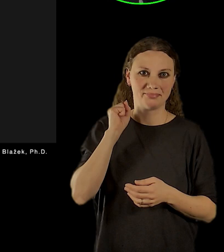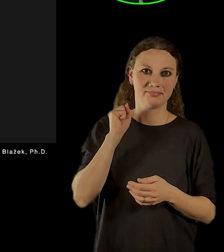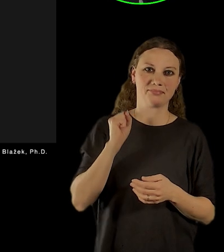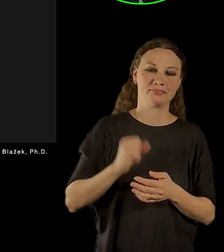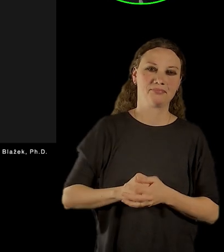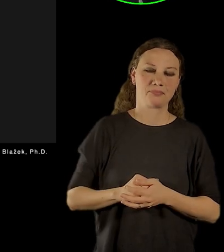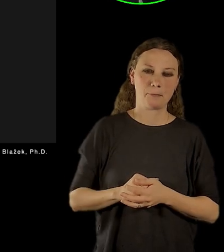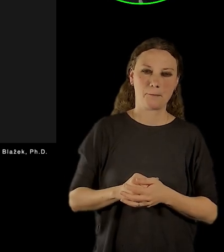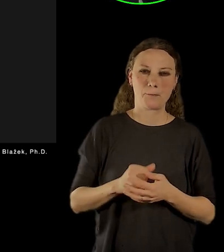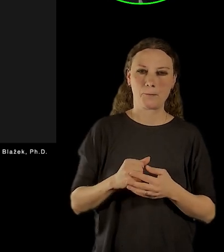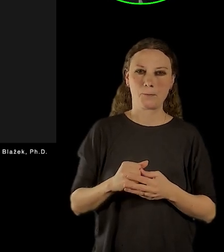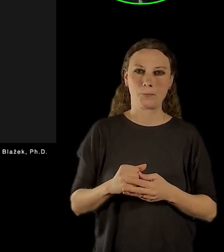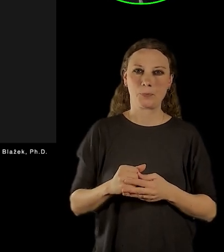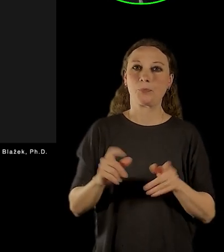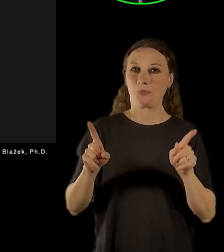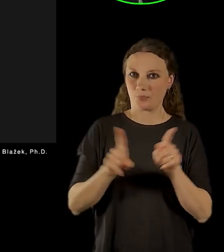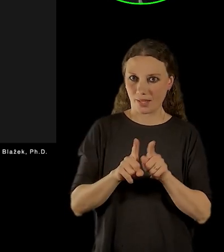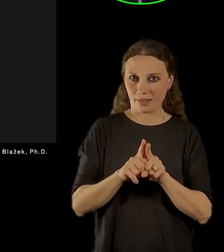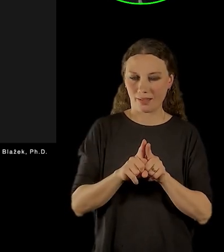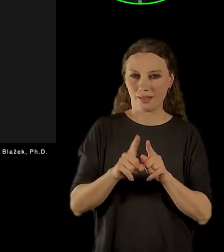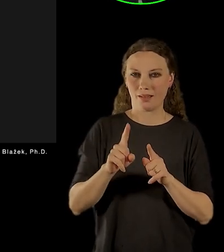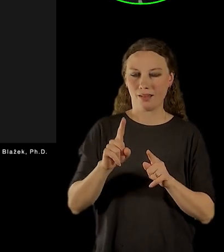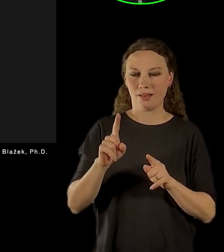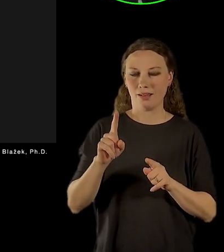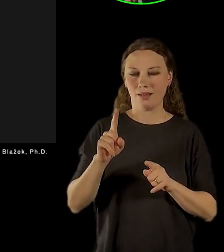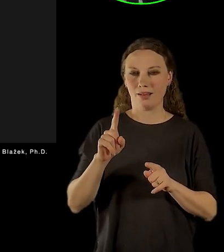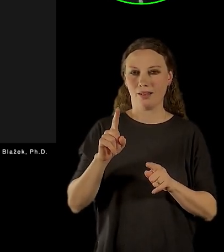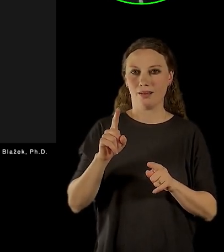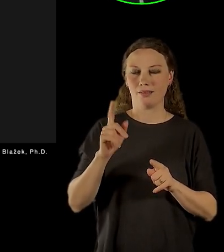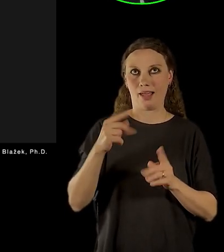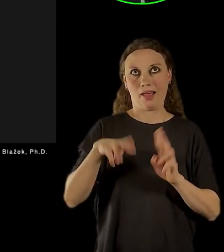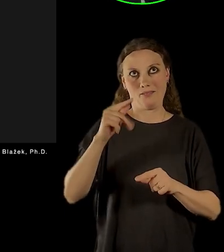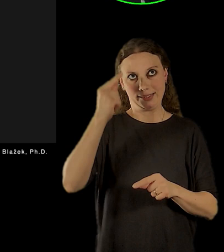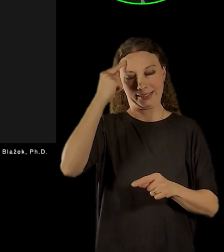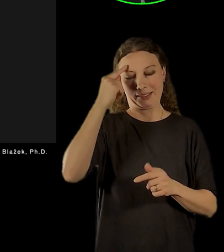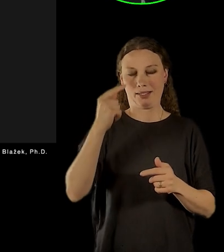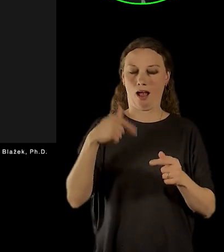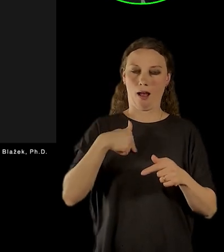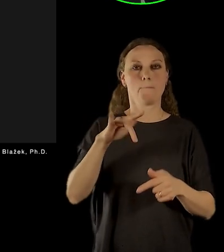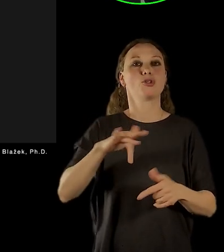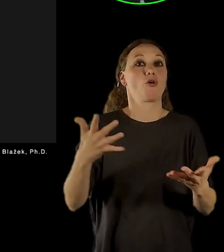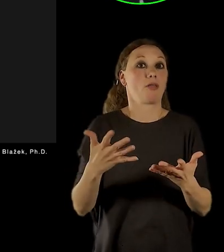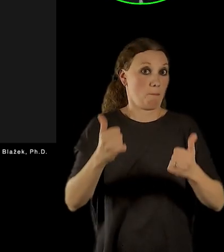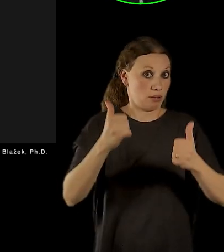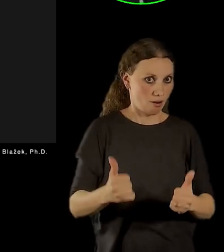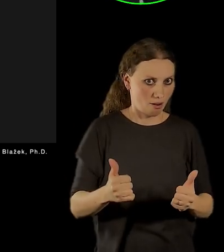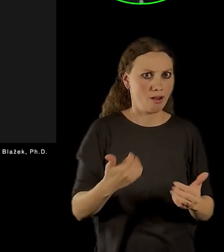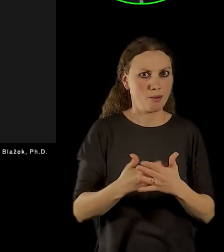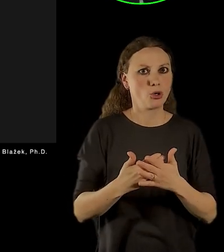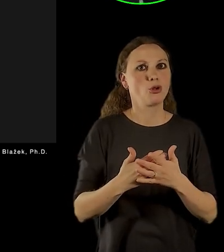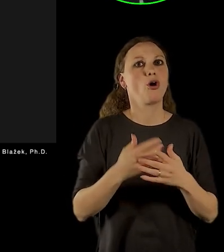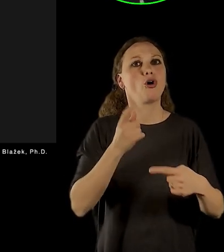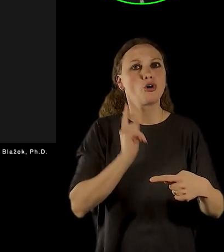a reflektujeme tam samozřejmě také toho, že jsme Pražské muzeum, takže nechybí tam také konkrétní místa